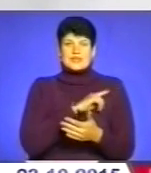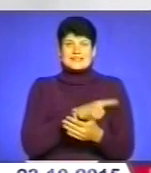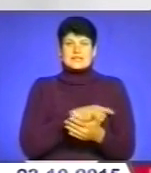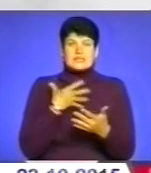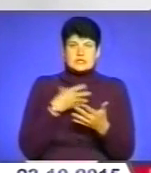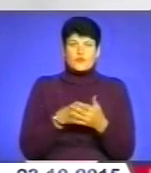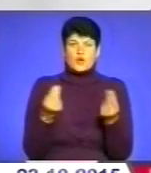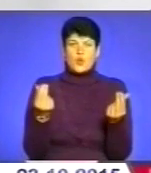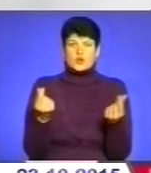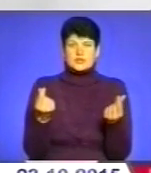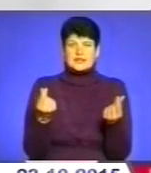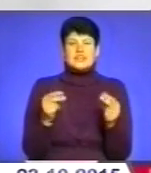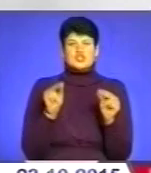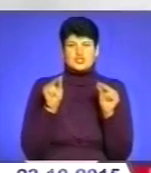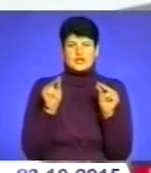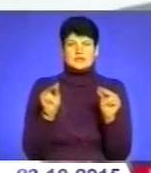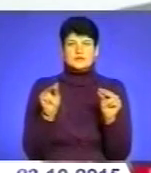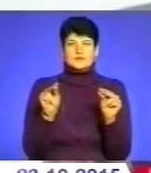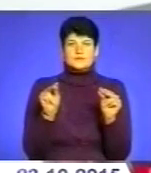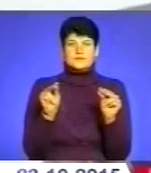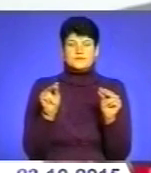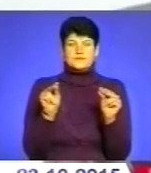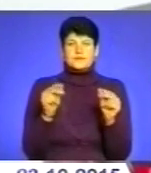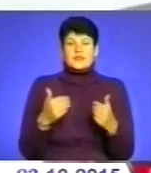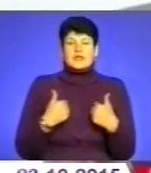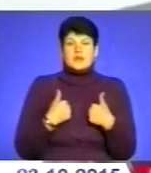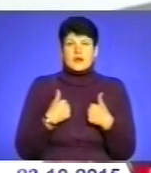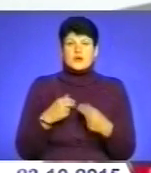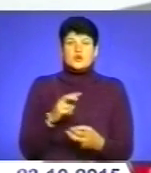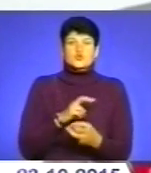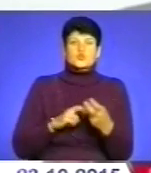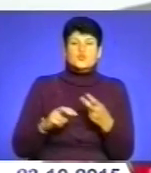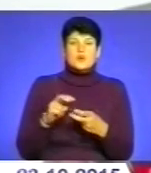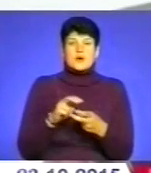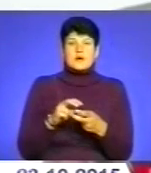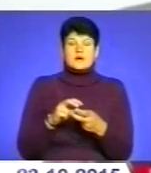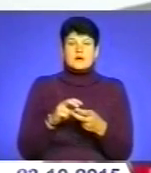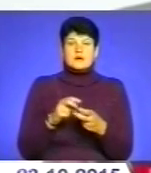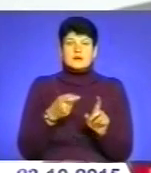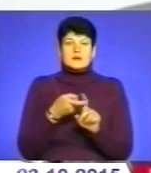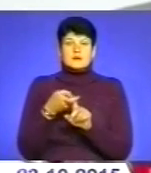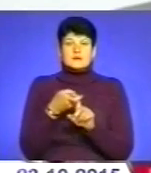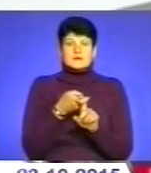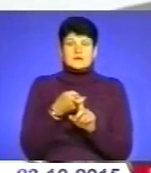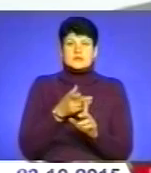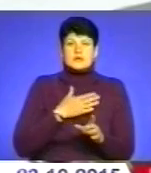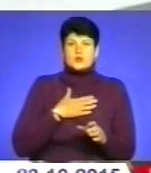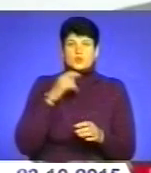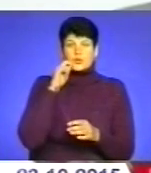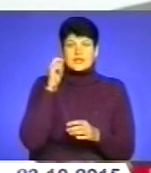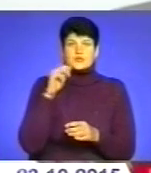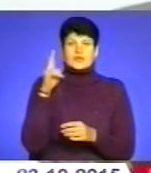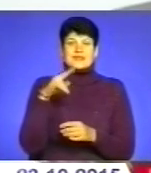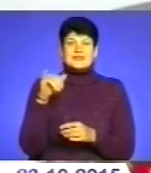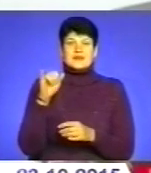і з чесностою. Я шукав контактів з нашою українською діаспорою.